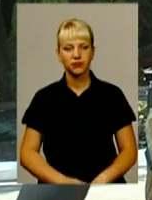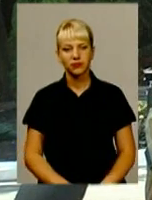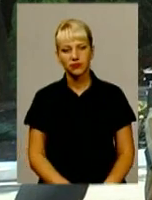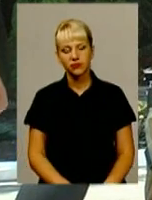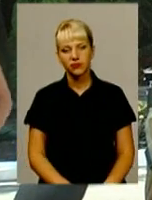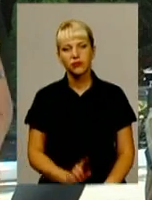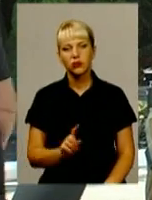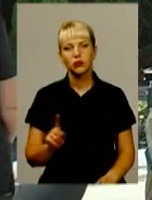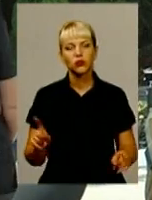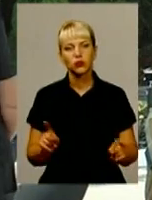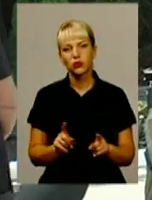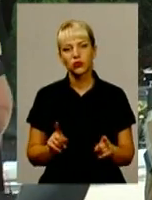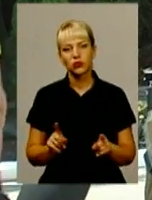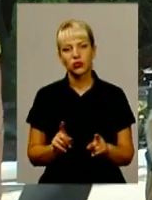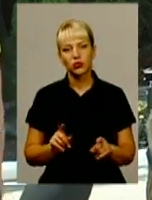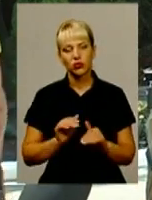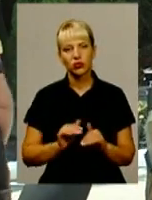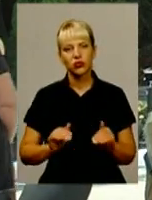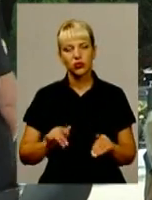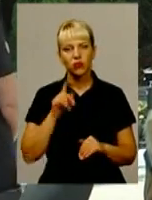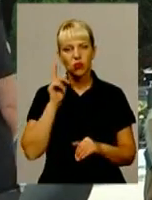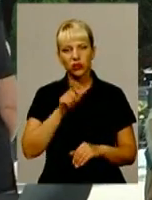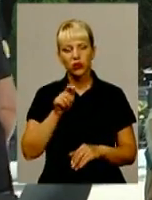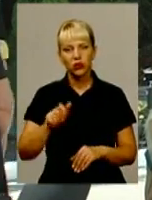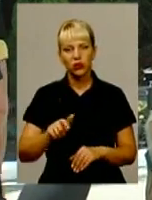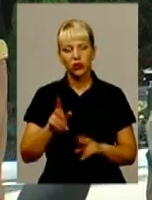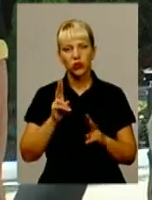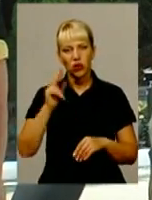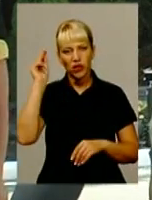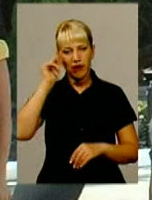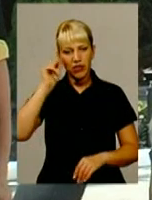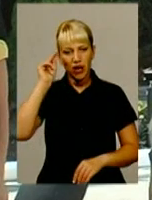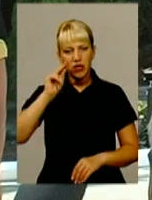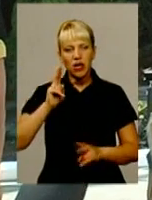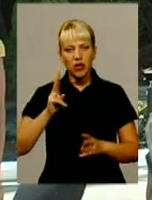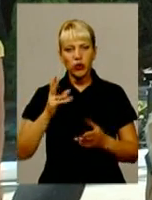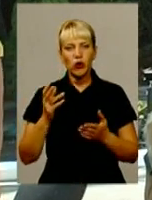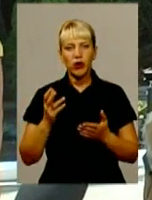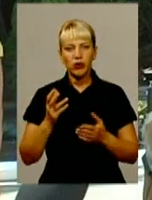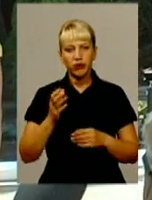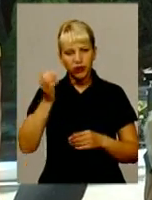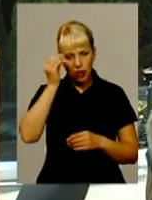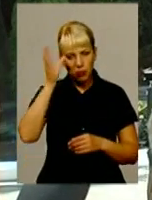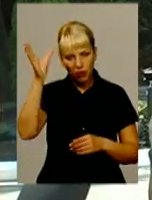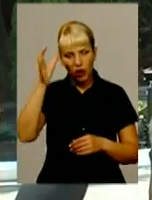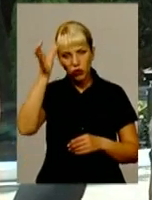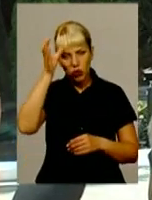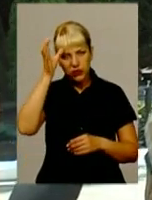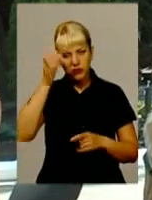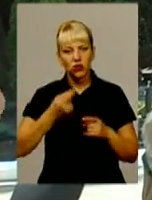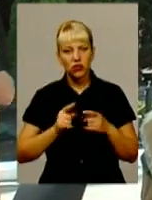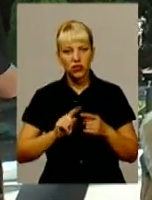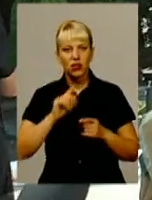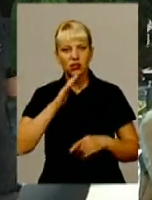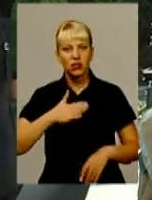Тому що діти, молоді люди, які навчаються, які набувають освіту, це